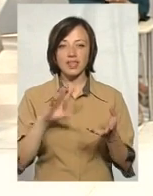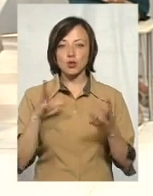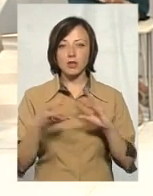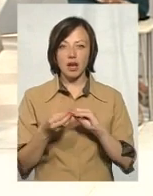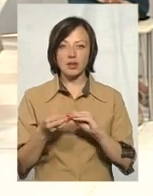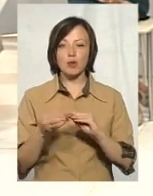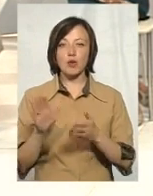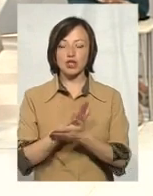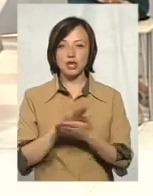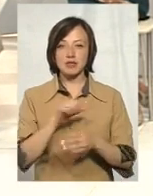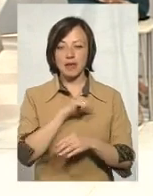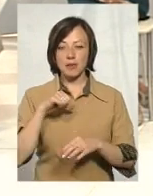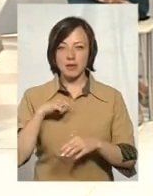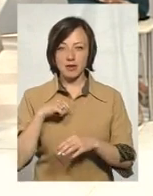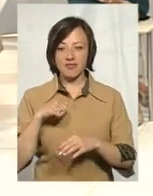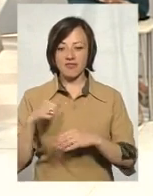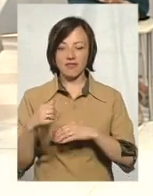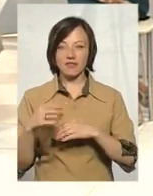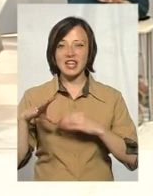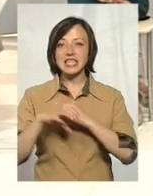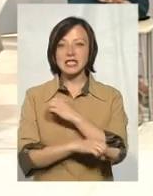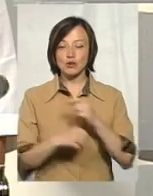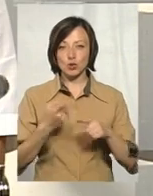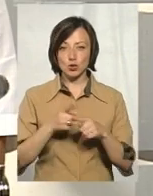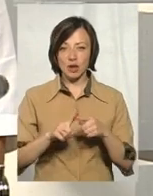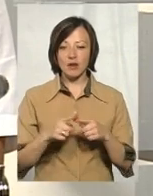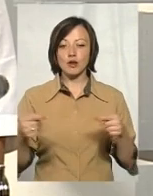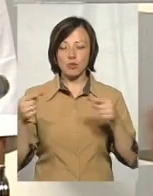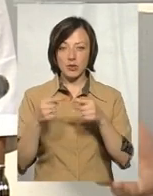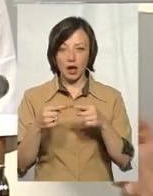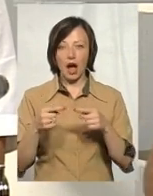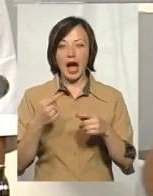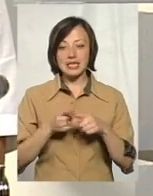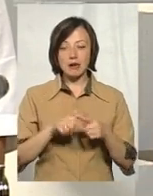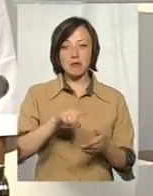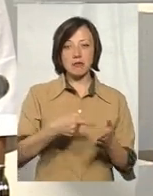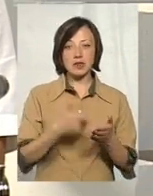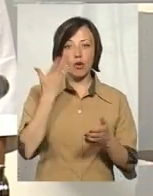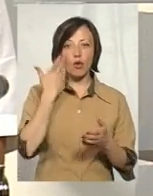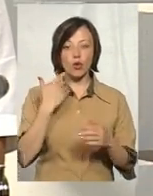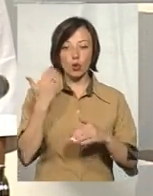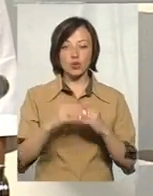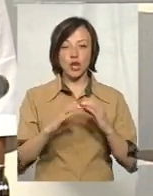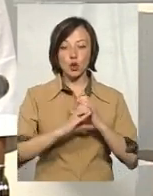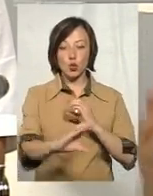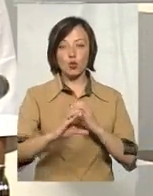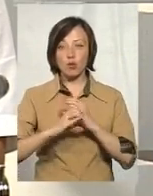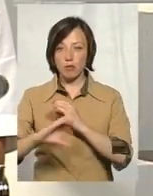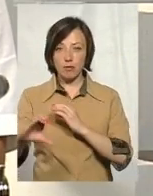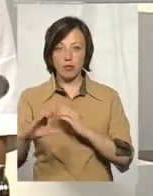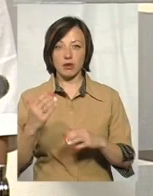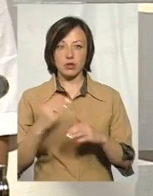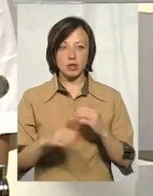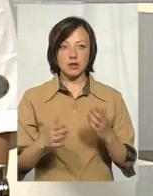очищаємо самі воду, вона виходить, яка відповідає Держстанпіну, а це в місті, коли вона пройшла труби, ті шохи.